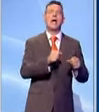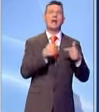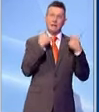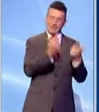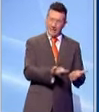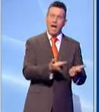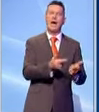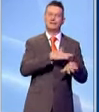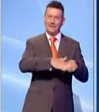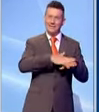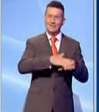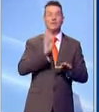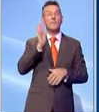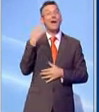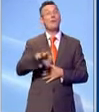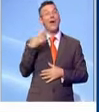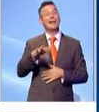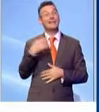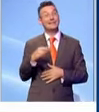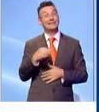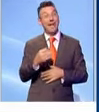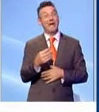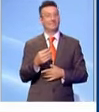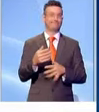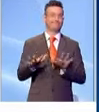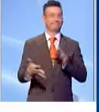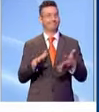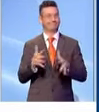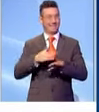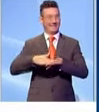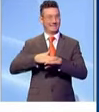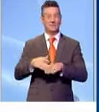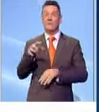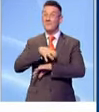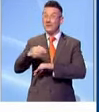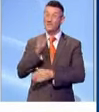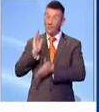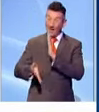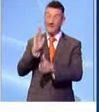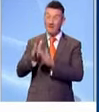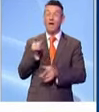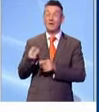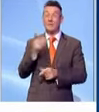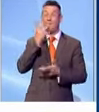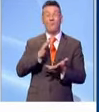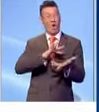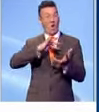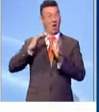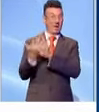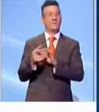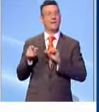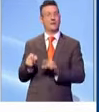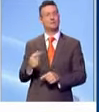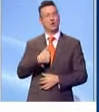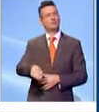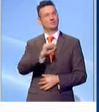una qualità di prestazione dei servizi. Quindi, Ministro, vada avanti in questa sua rivoluzione. Noi crediamo